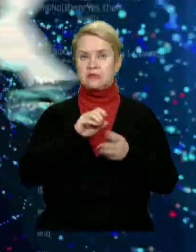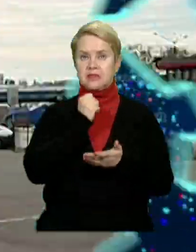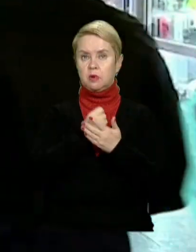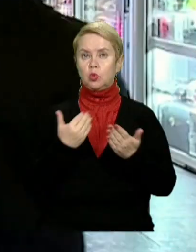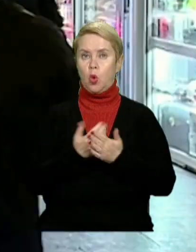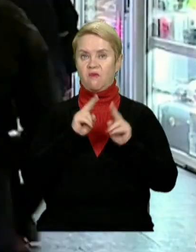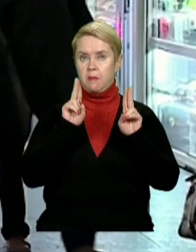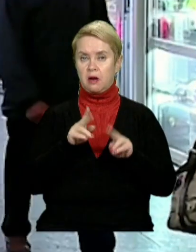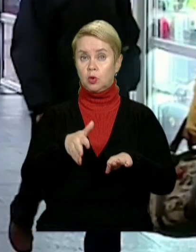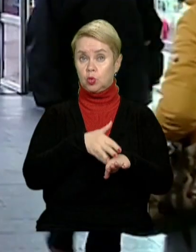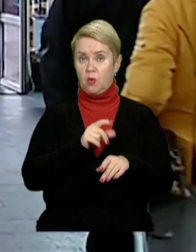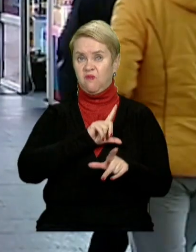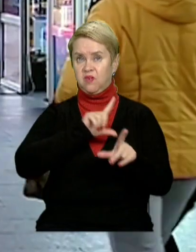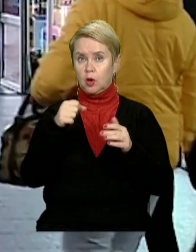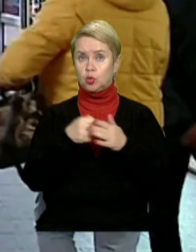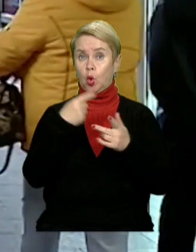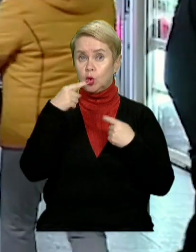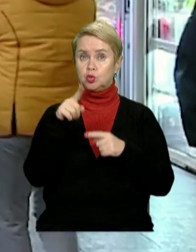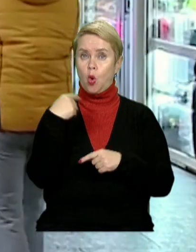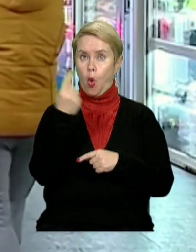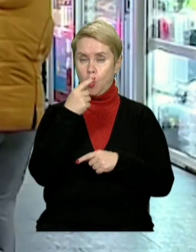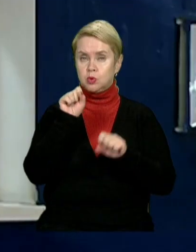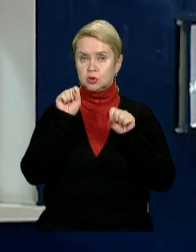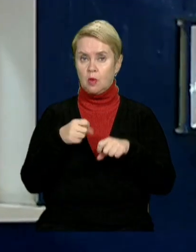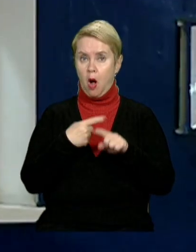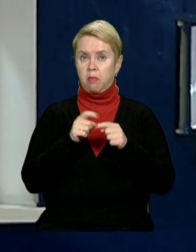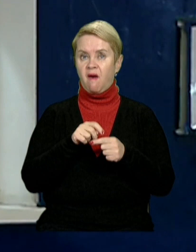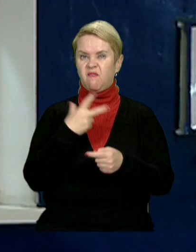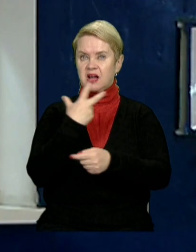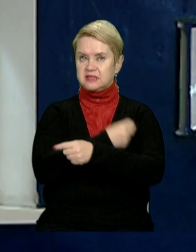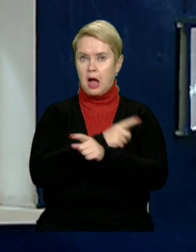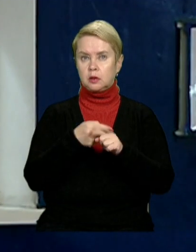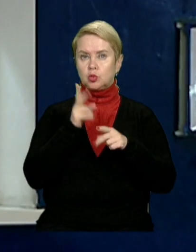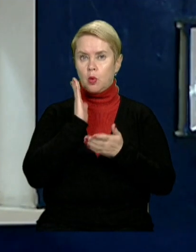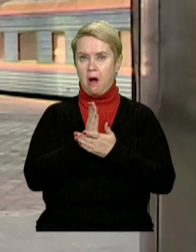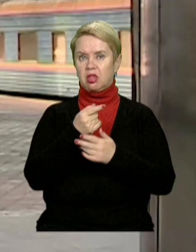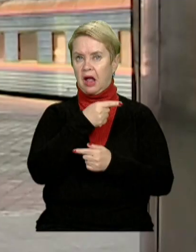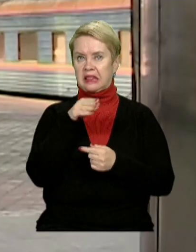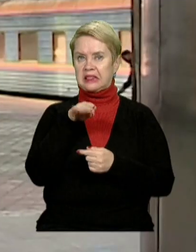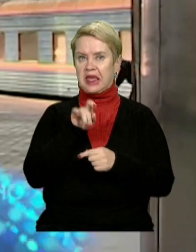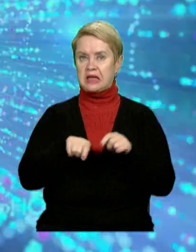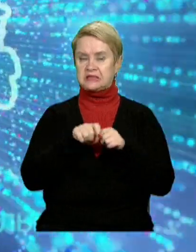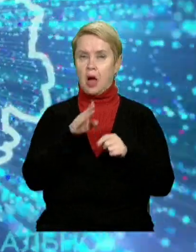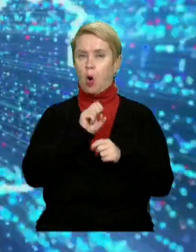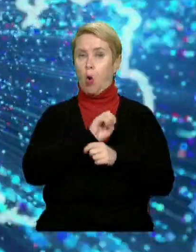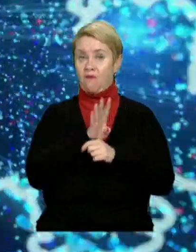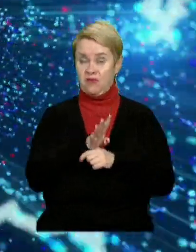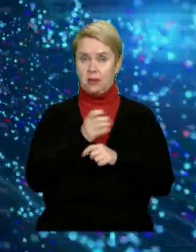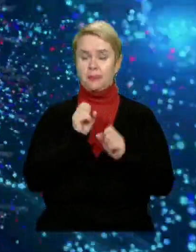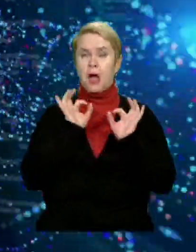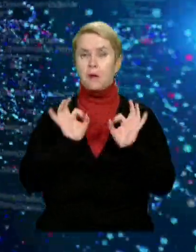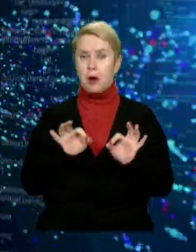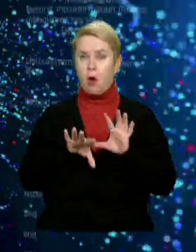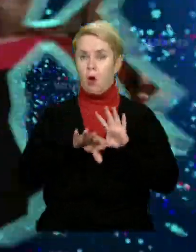нові правила – невдовзі виїхати до іншої області зможуть або вакциновані, або ті, хто має негативний тест на ковід. Як